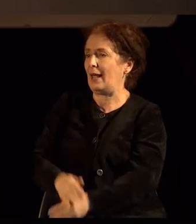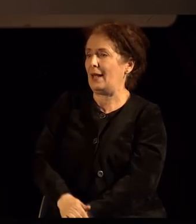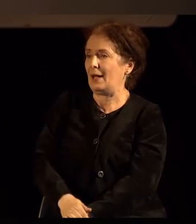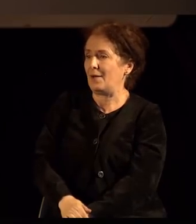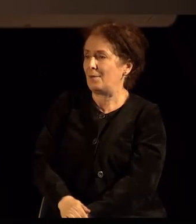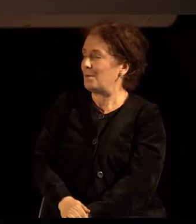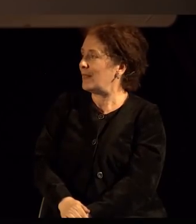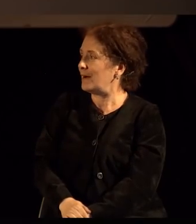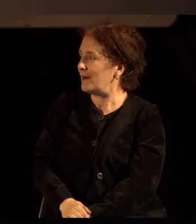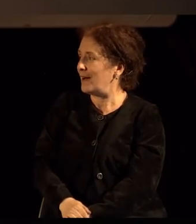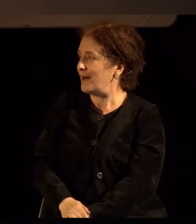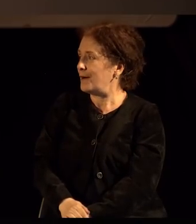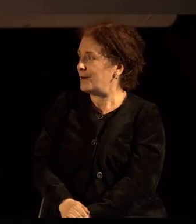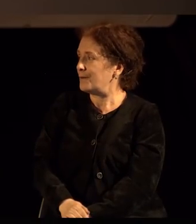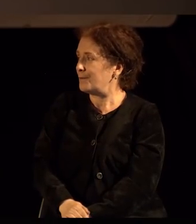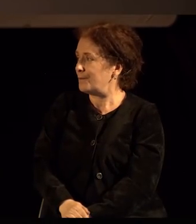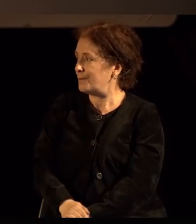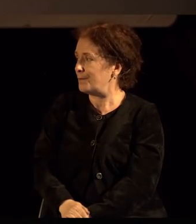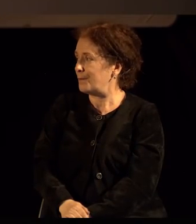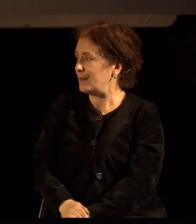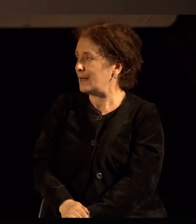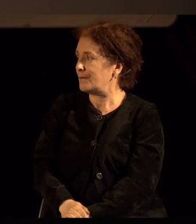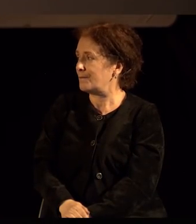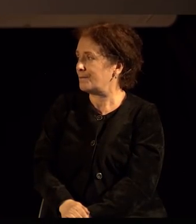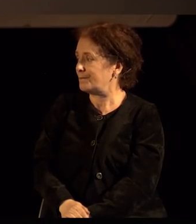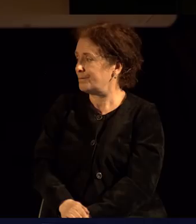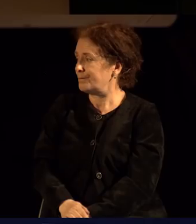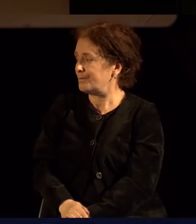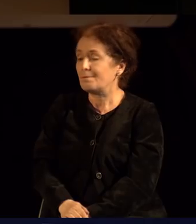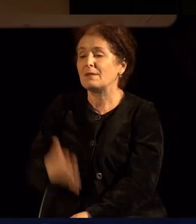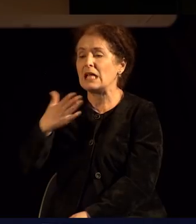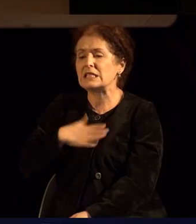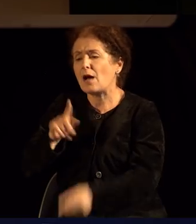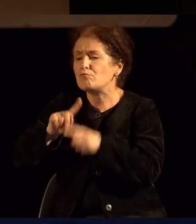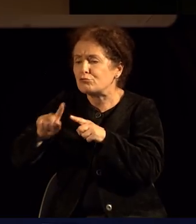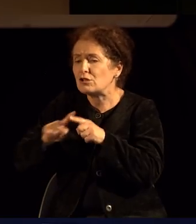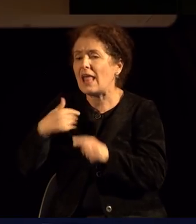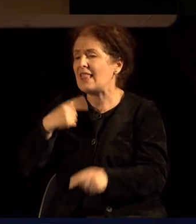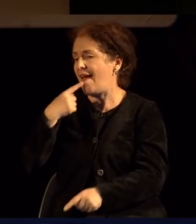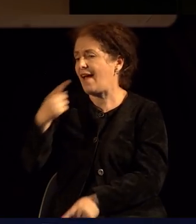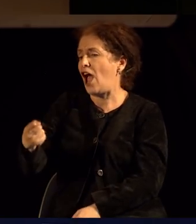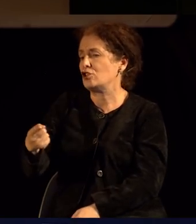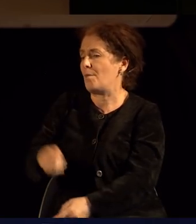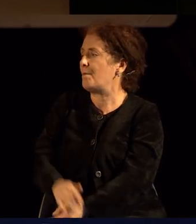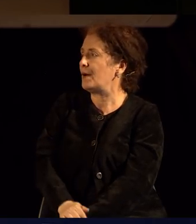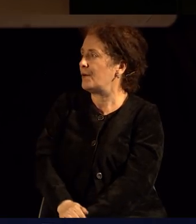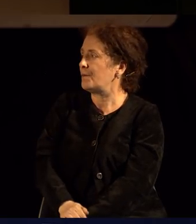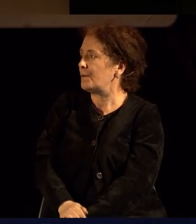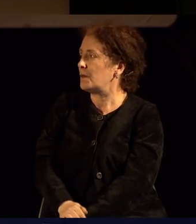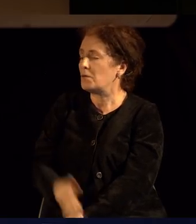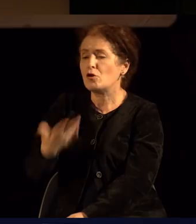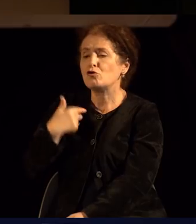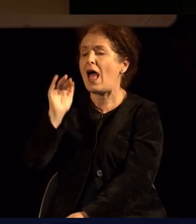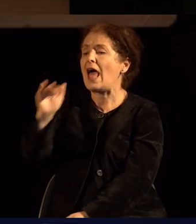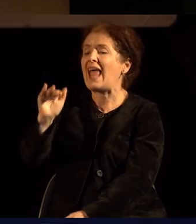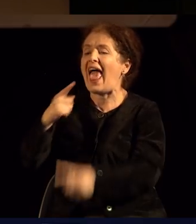срамотните работи, кажа ни вечерва, ке ја изслуша и таа точка. Е, сега само уште нешто сакам да кажам. Што ви